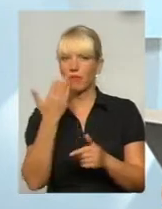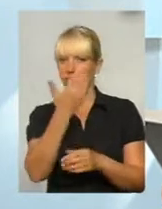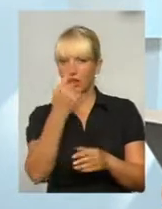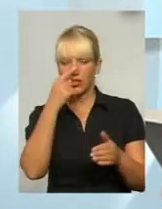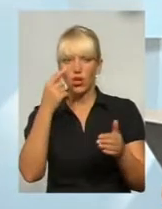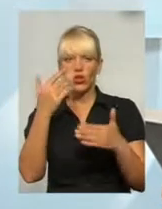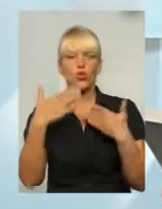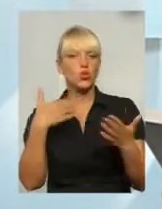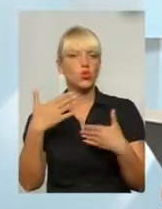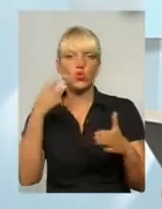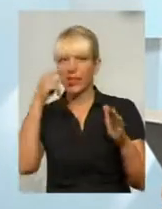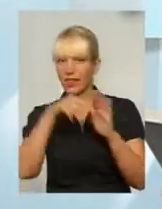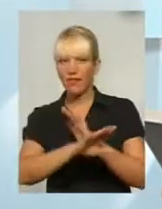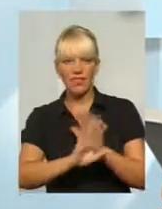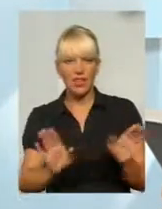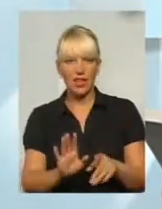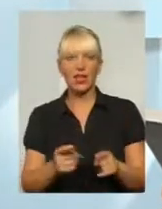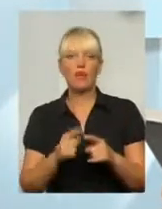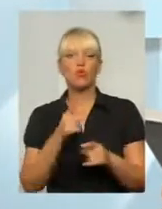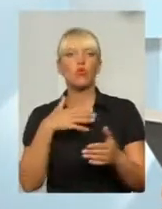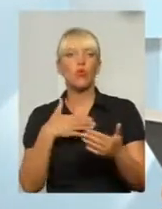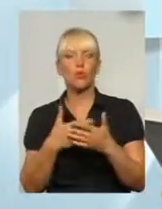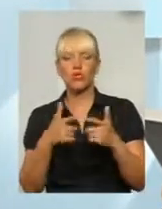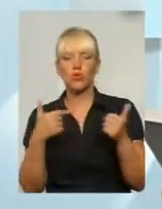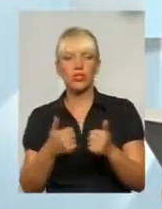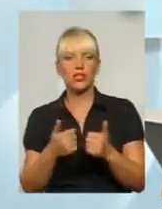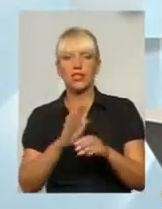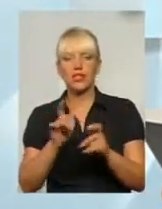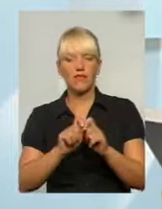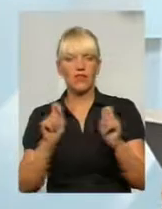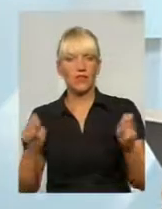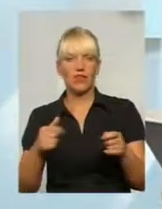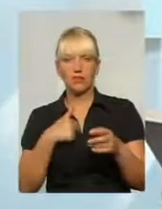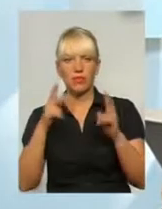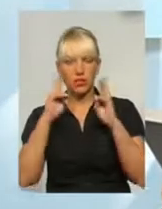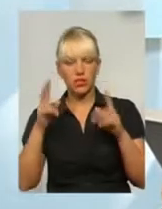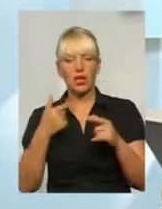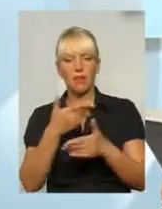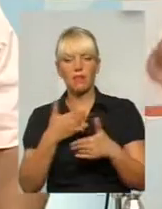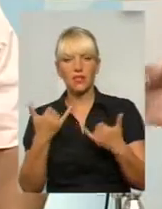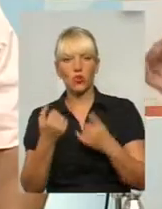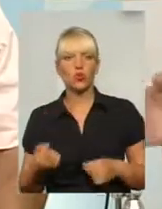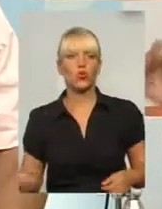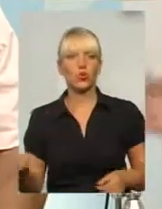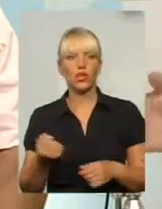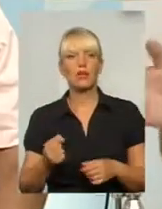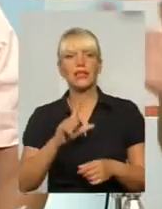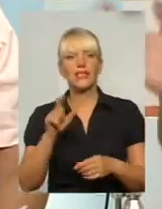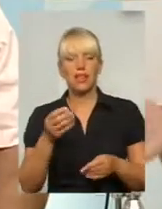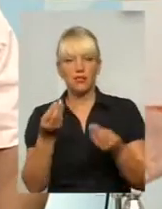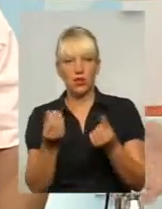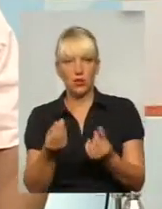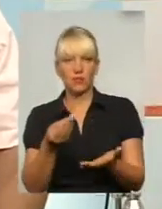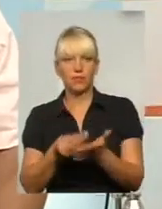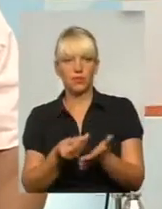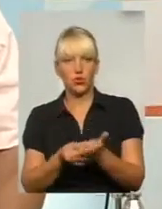вникаємо, тому що громадські організації їх не розкривають, яким чином вони працюють, нам це недоступно. Ми сьогодні втримуємо за рахунок міського бюджету повністю цей